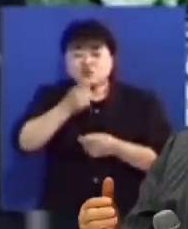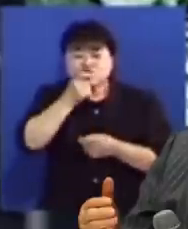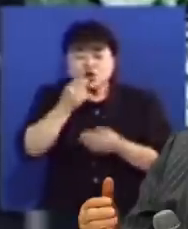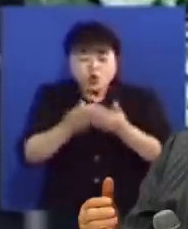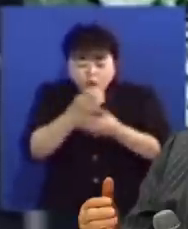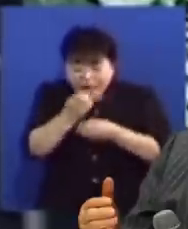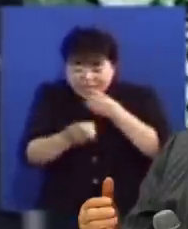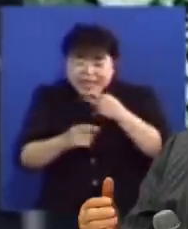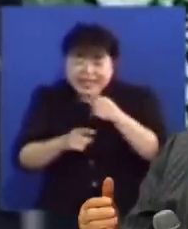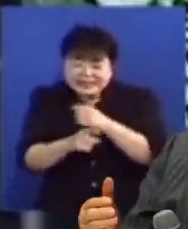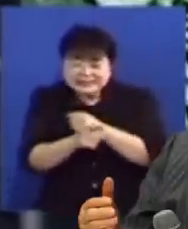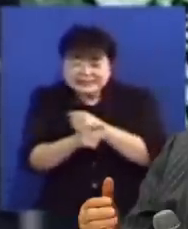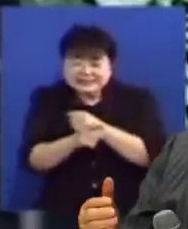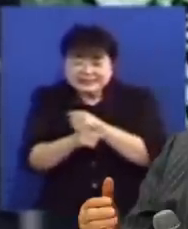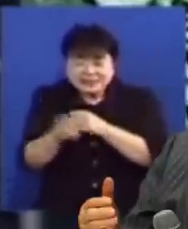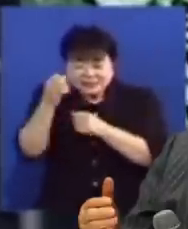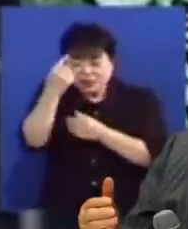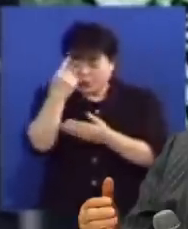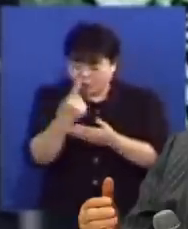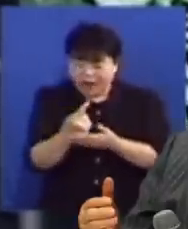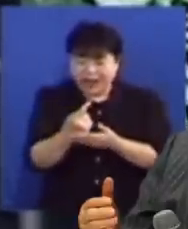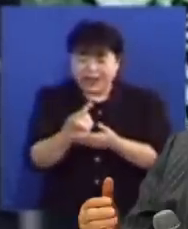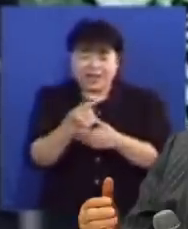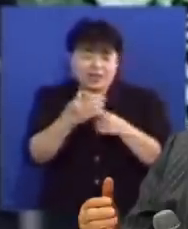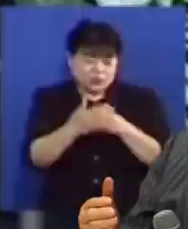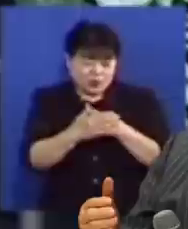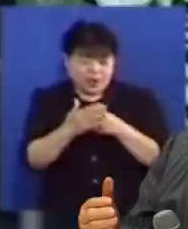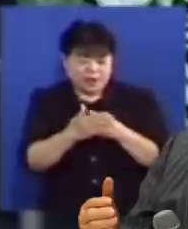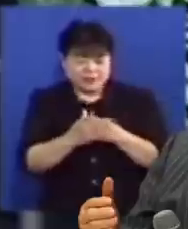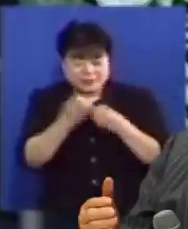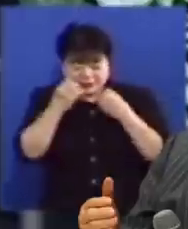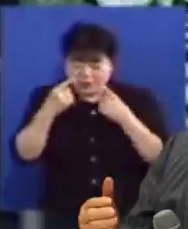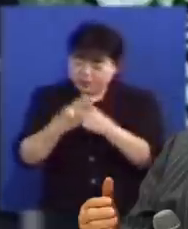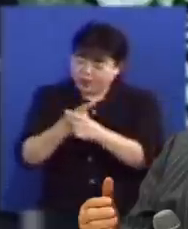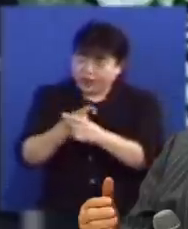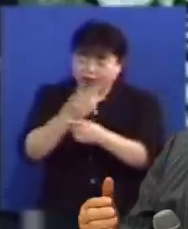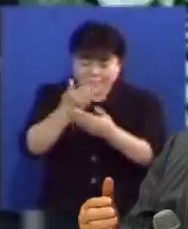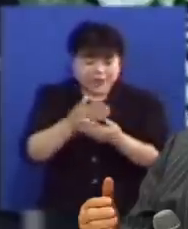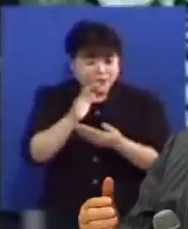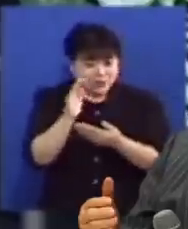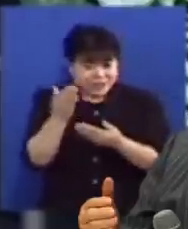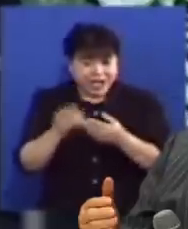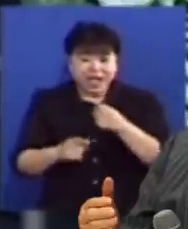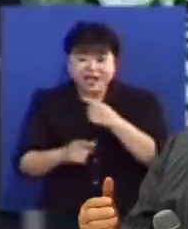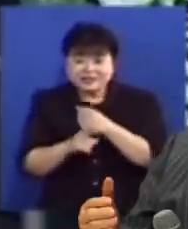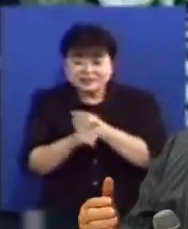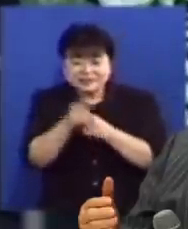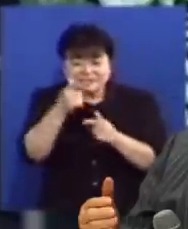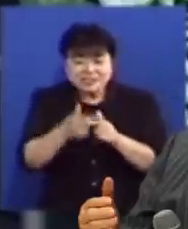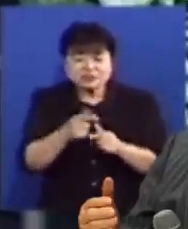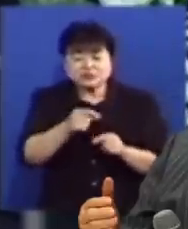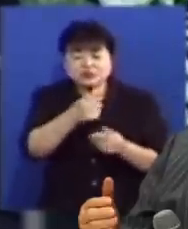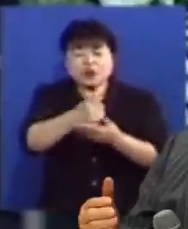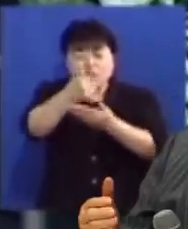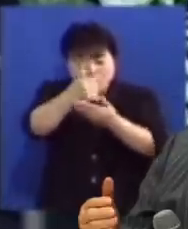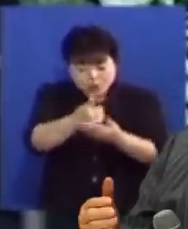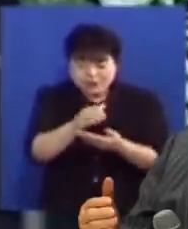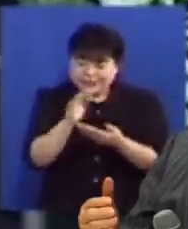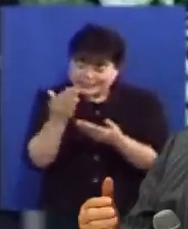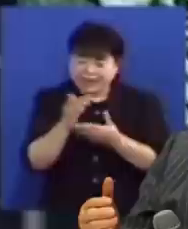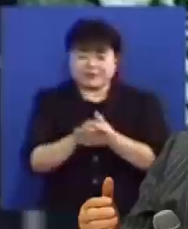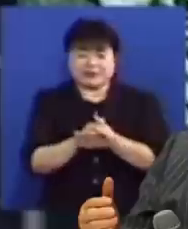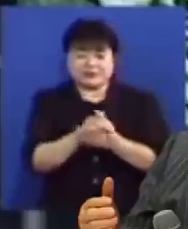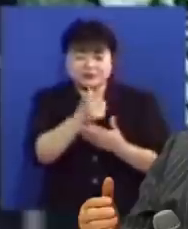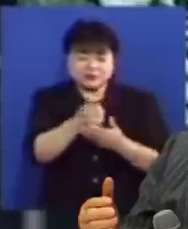회계를 말하고 회계하면 성령이 와서 역사에서 새로 변화된다는 것입니다 그래서 예수님을 구주로 모신다는 것입니다